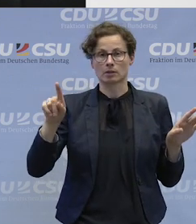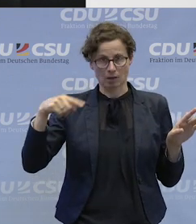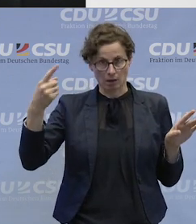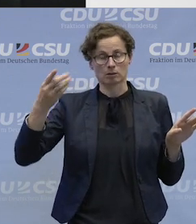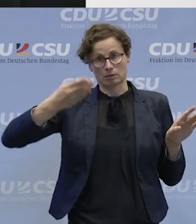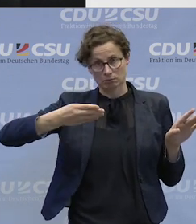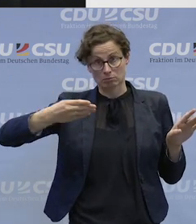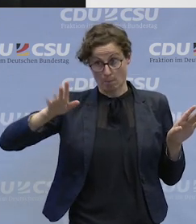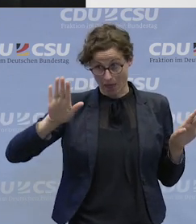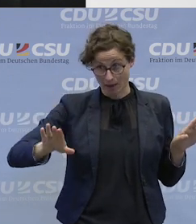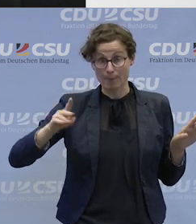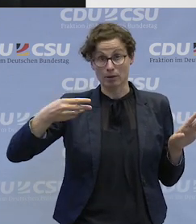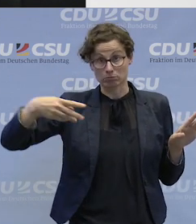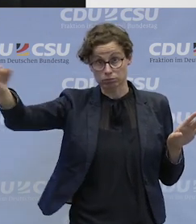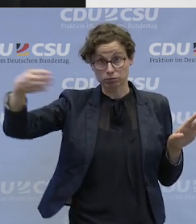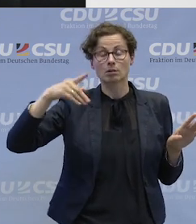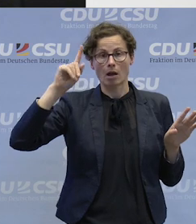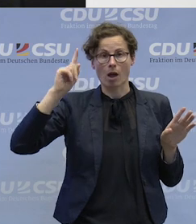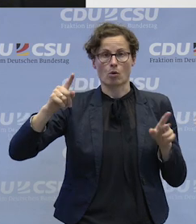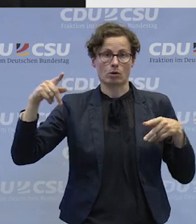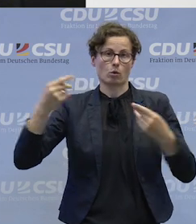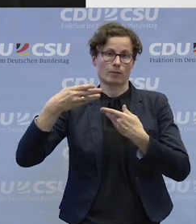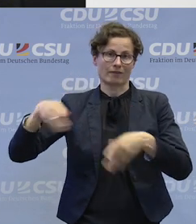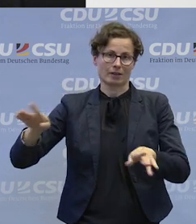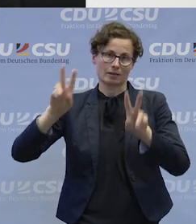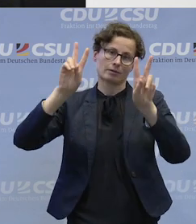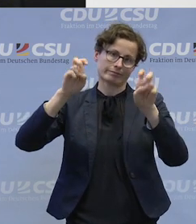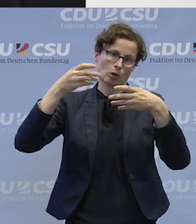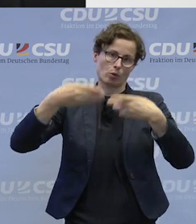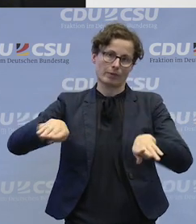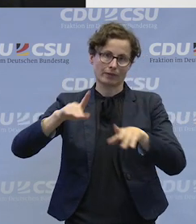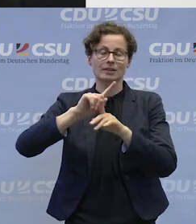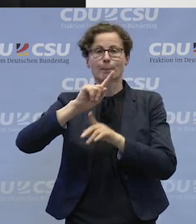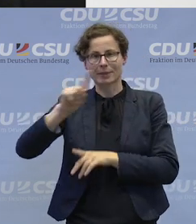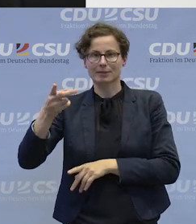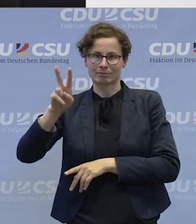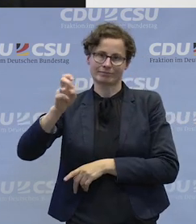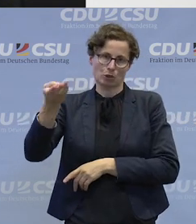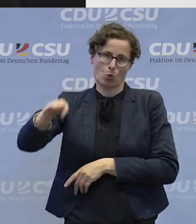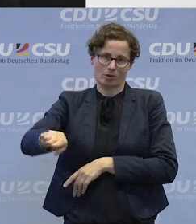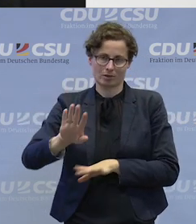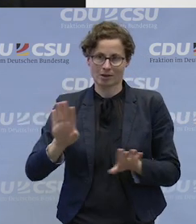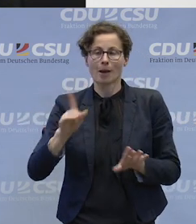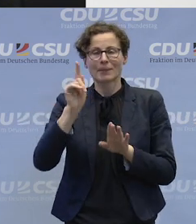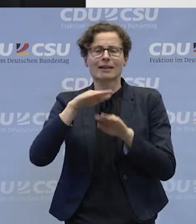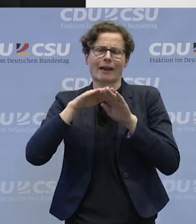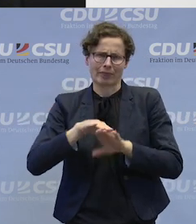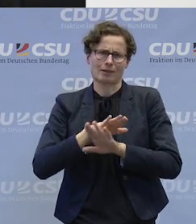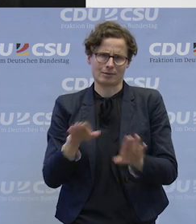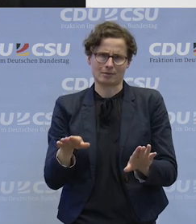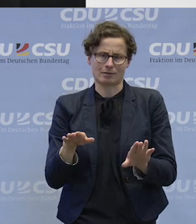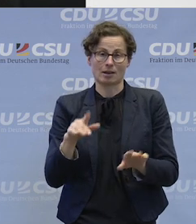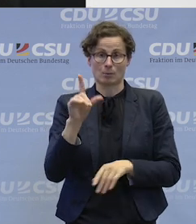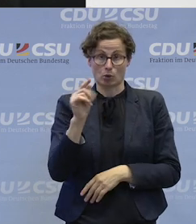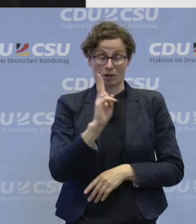unbefristeter Zuschuss, in diesem Sinne, ich meine, im Umfeld sind wir alle tot, also dann nicht mehr, also unbefristeter Zuschuss für Menschen, die